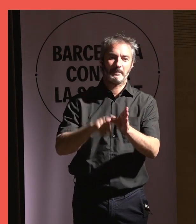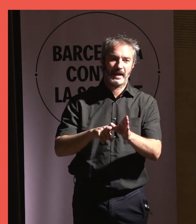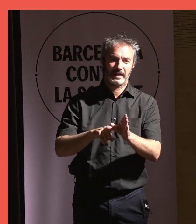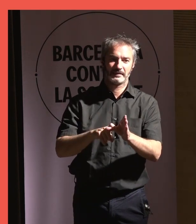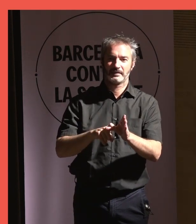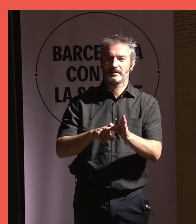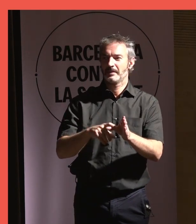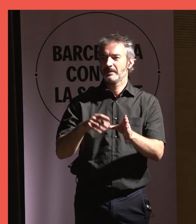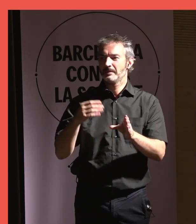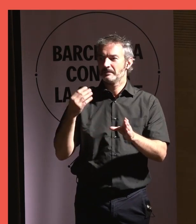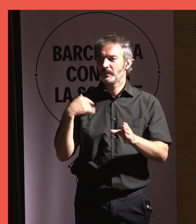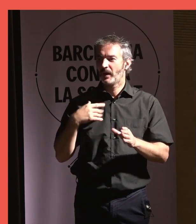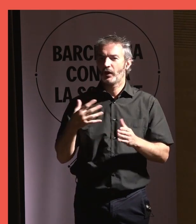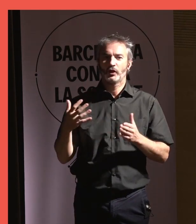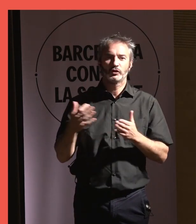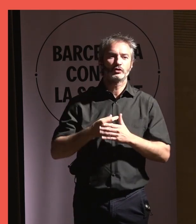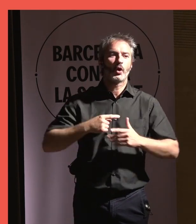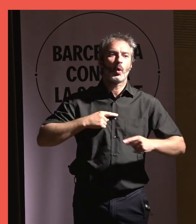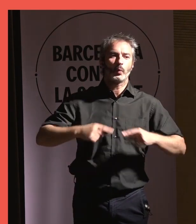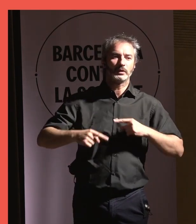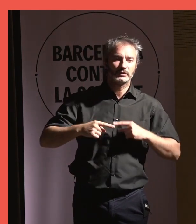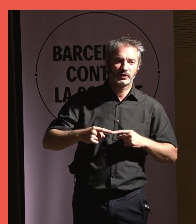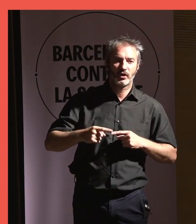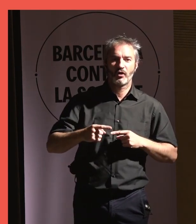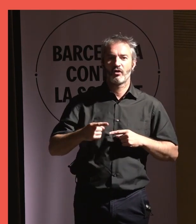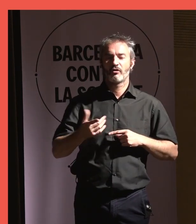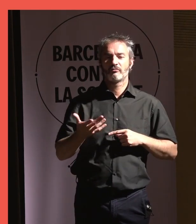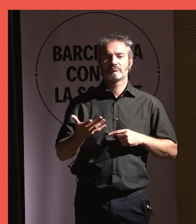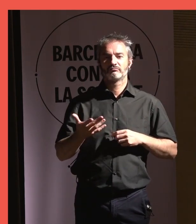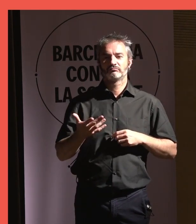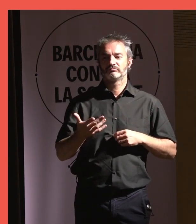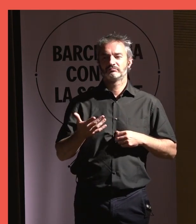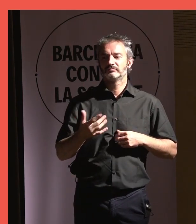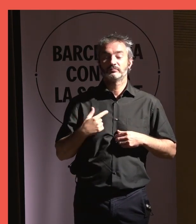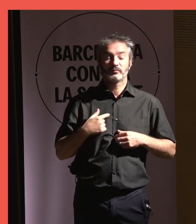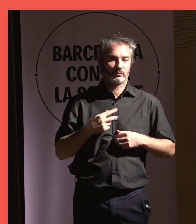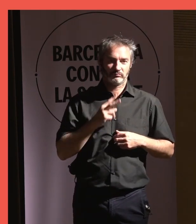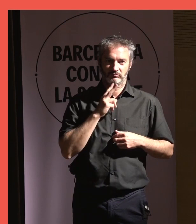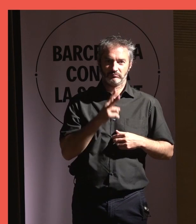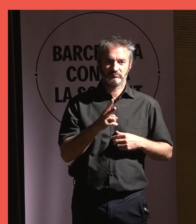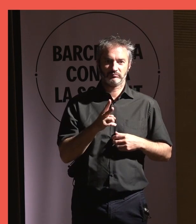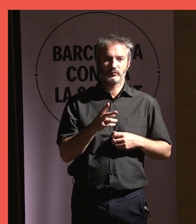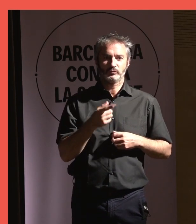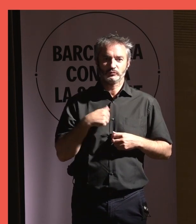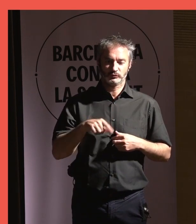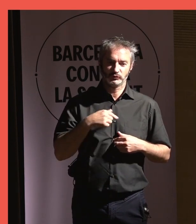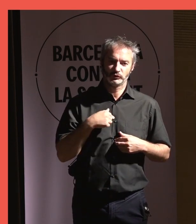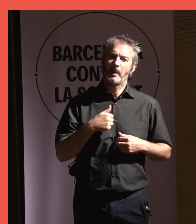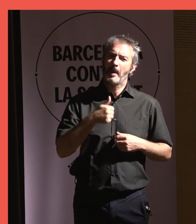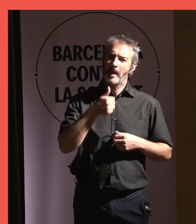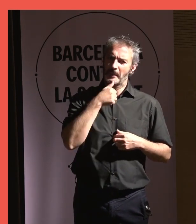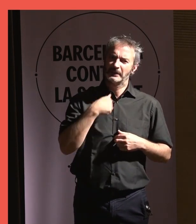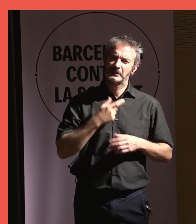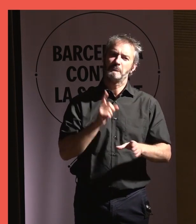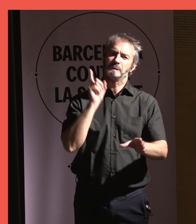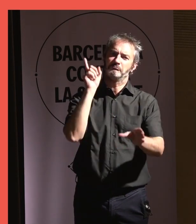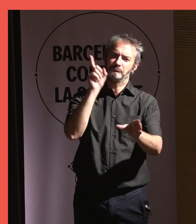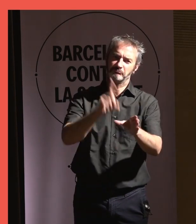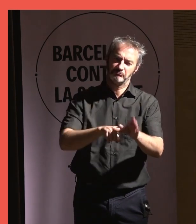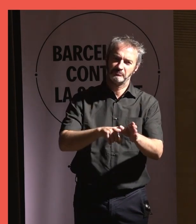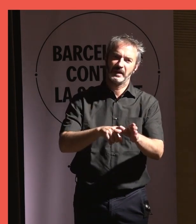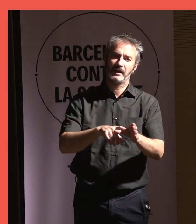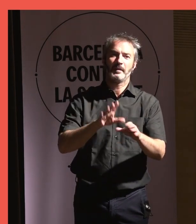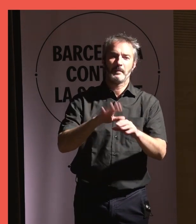els pànels, a tots els d'organització i a tots els que, senzillament, heu tingut la paciència d'escoltar-nos